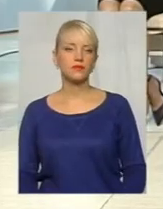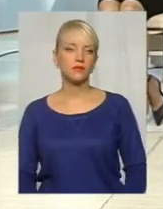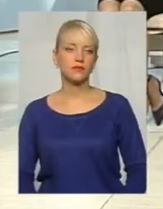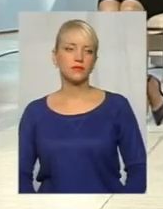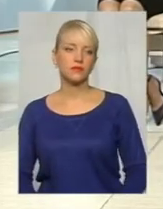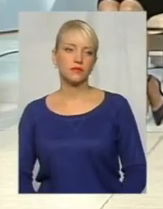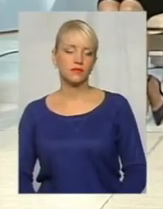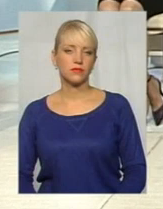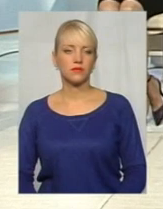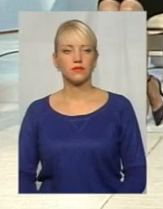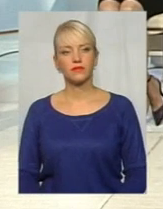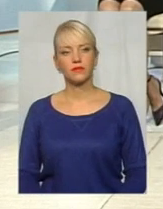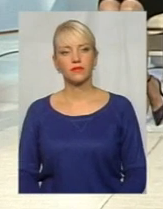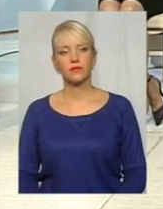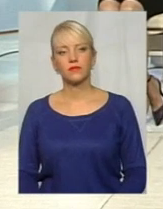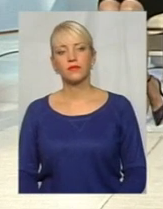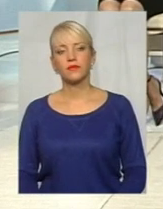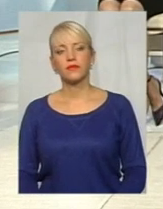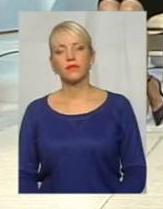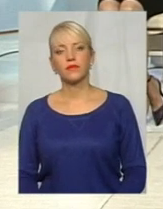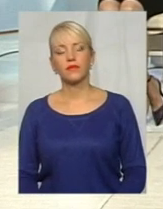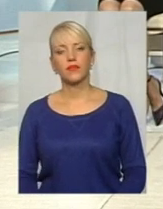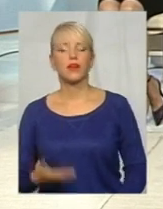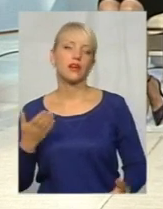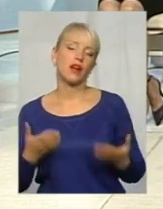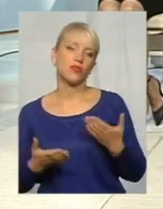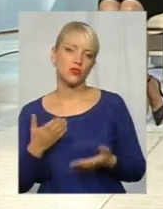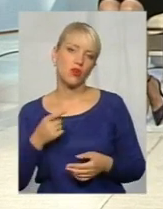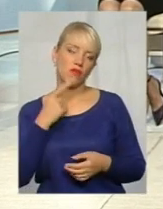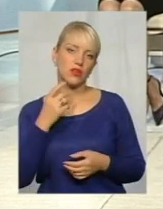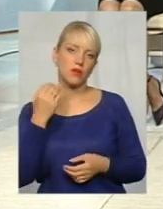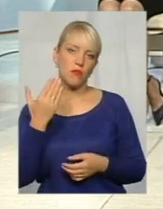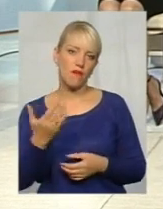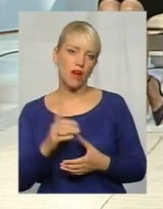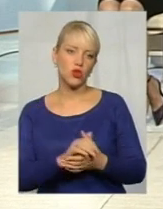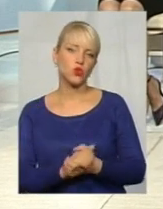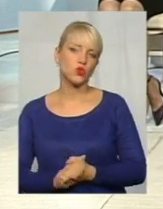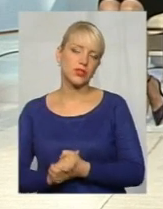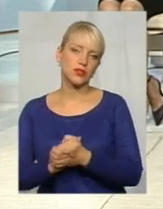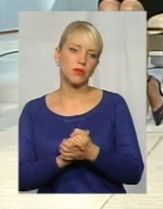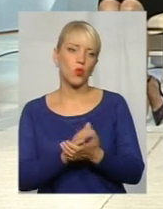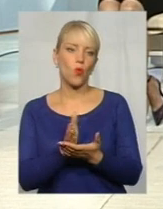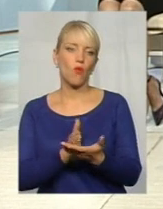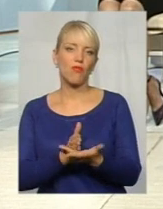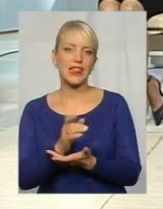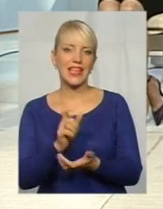Пане Володимире, якщо говорити про вашу спілку ветеранів,